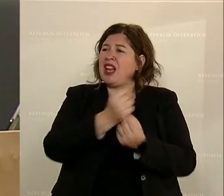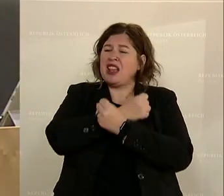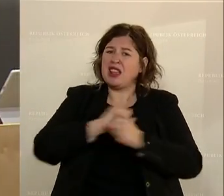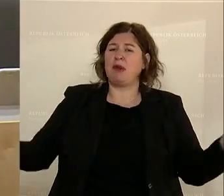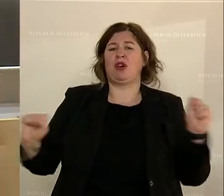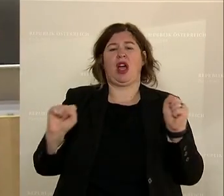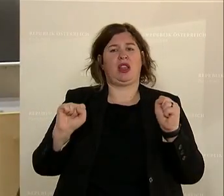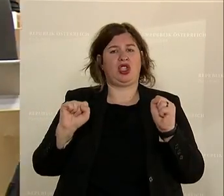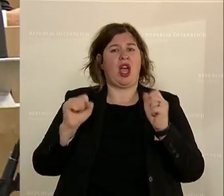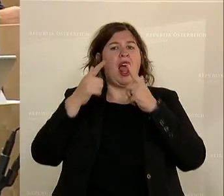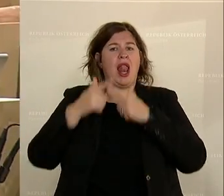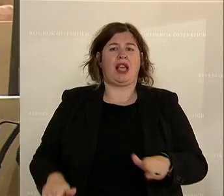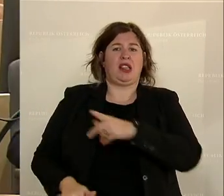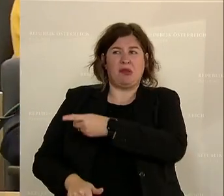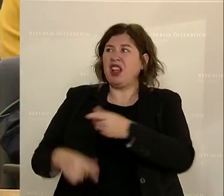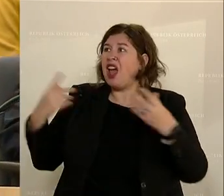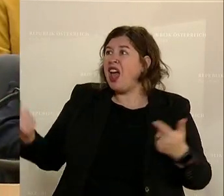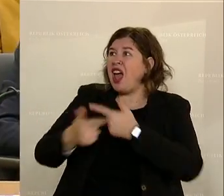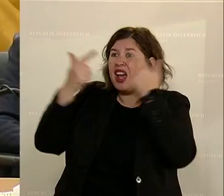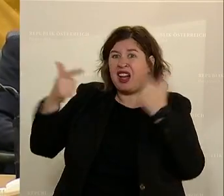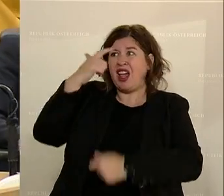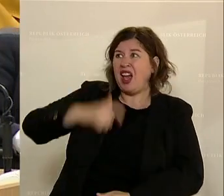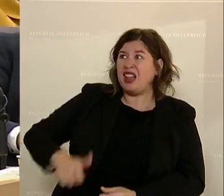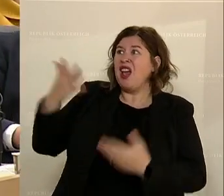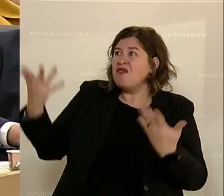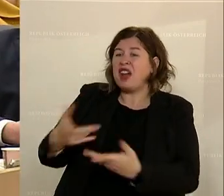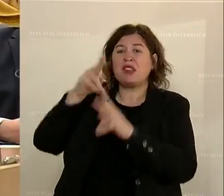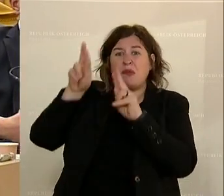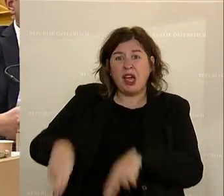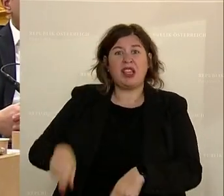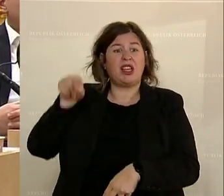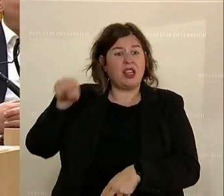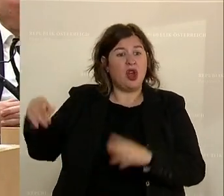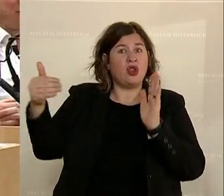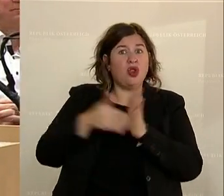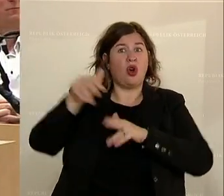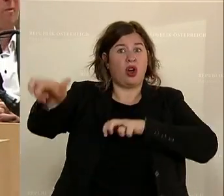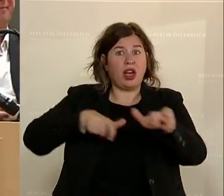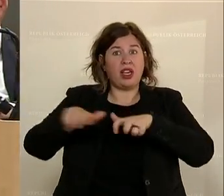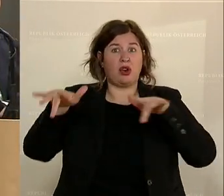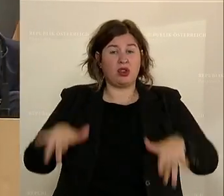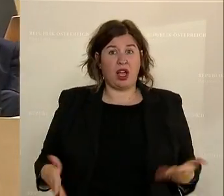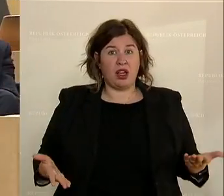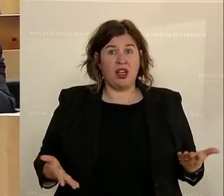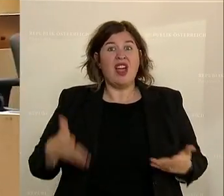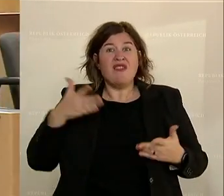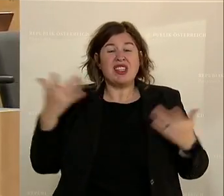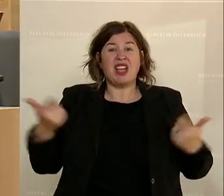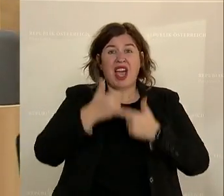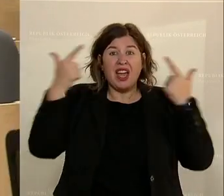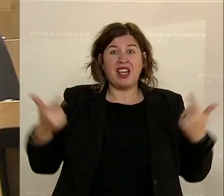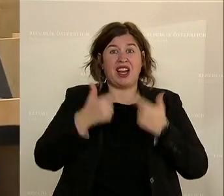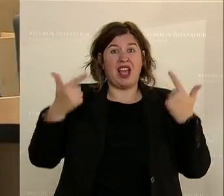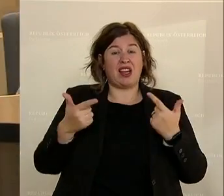hat. Erklären Sie mir, was Sie berechtigt, noch die Regierung zu stellen. Was? Erklären Sie mir immer.